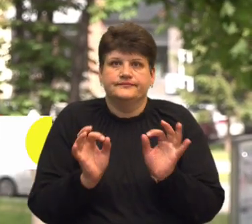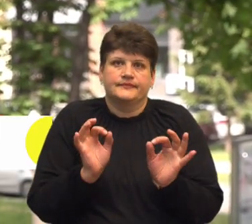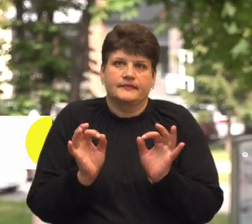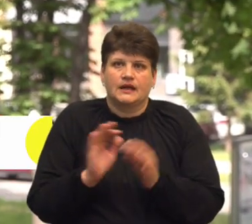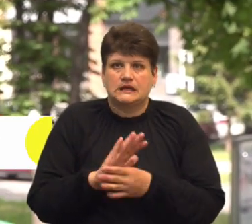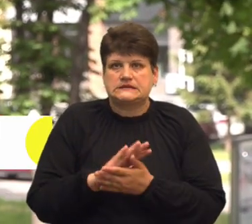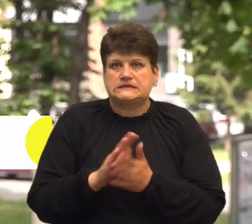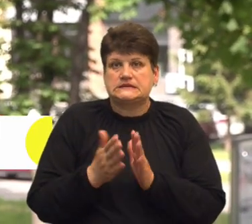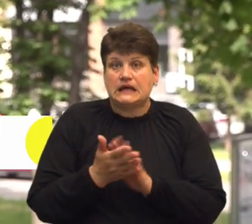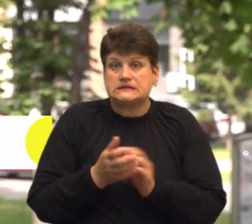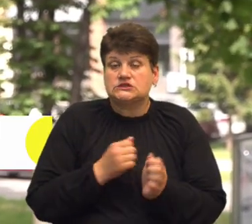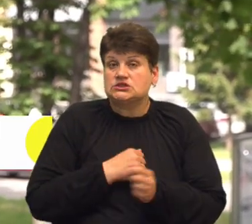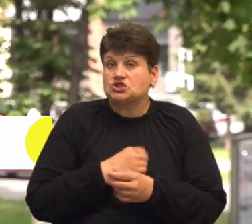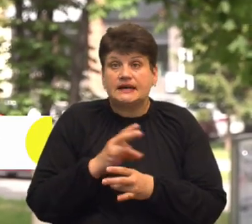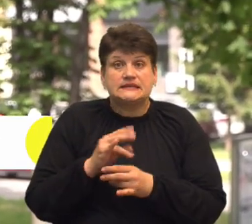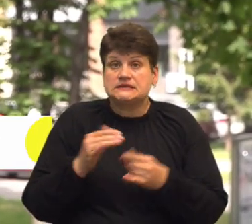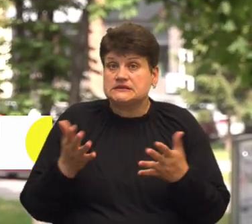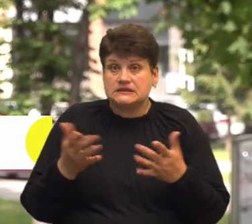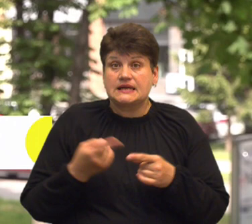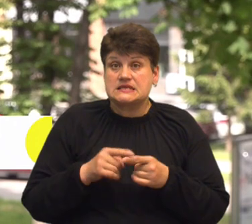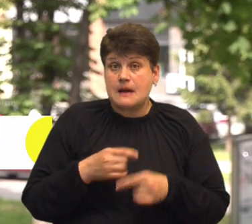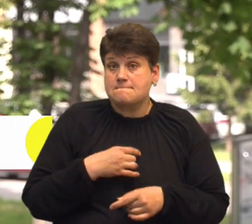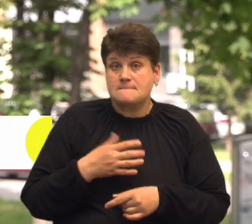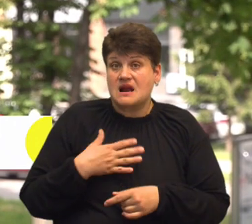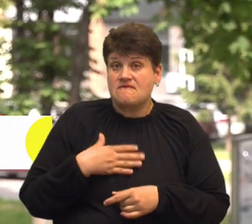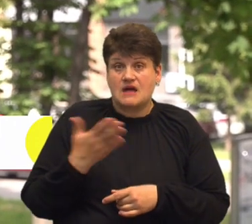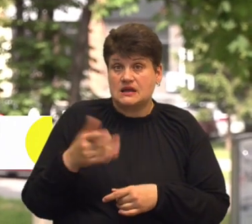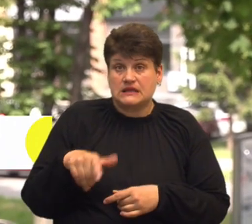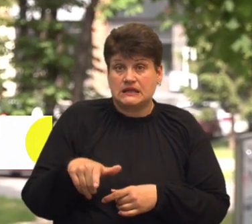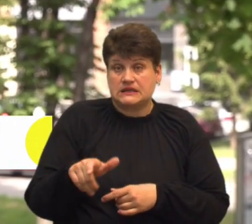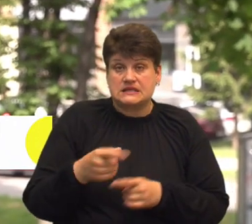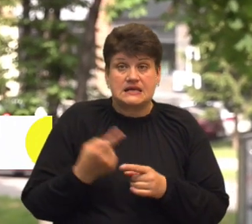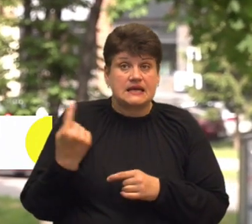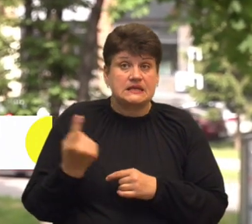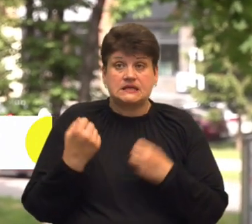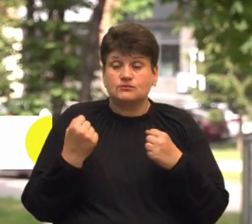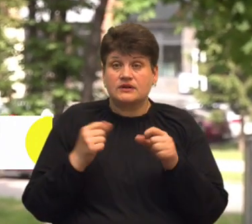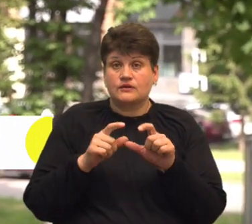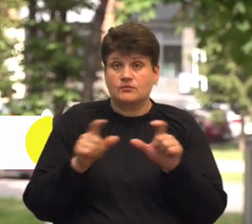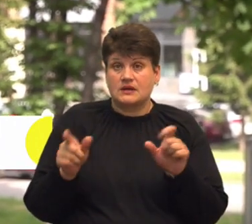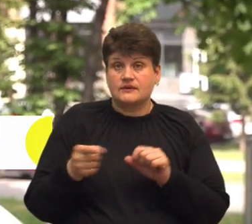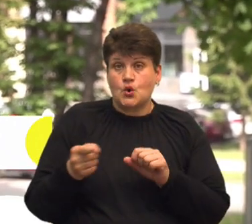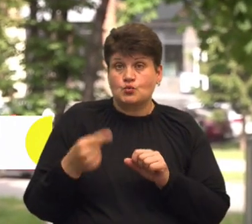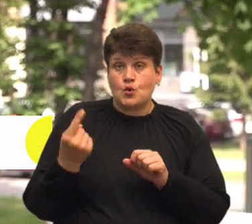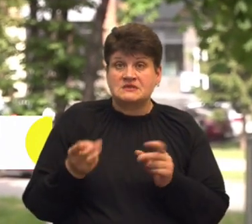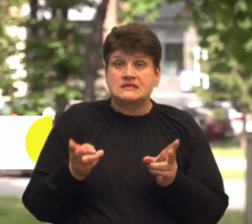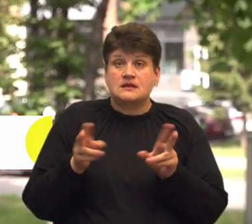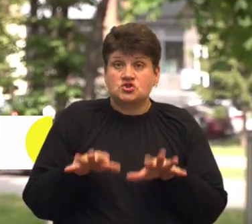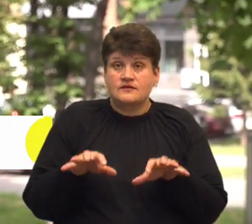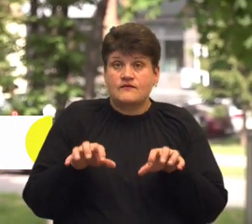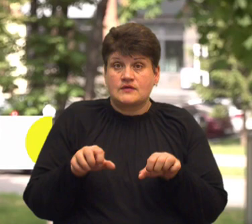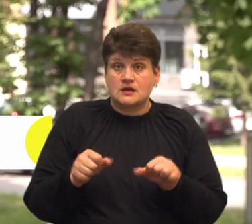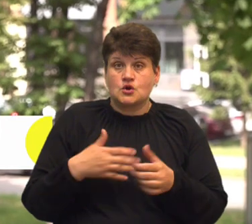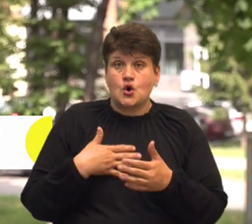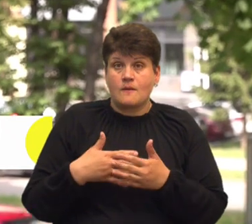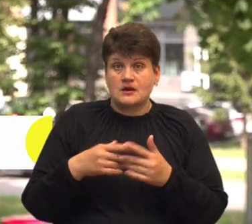стані? На жаль, ні. Тому що ця траса приватна і це єдиний спортивний об'єкт в Тернопільській області, який залишився у власності громадської